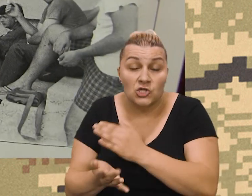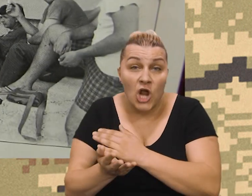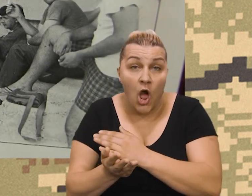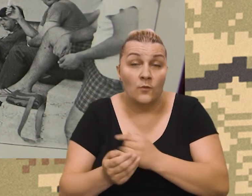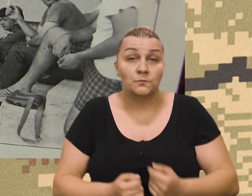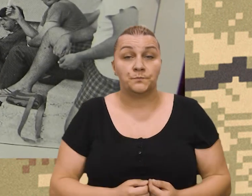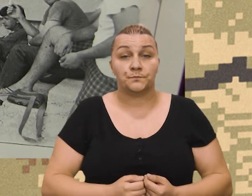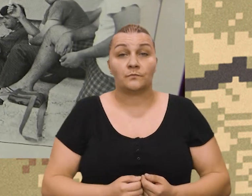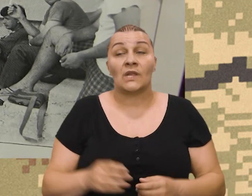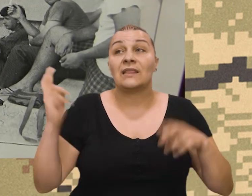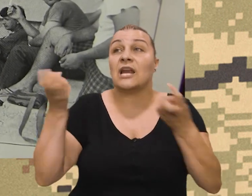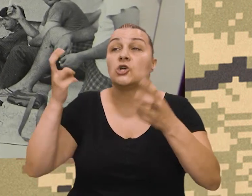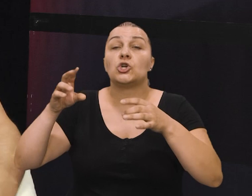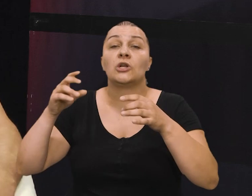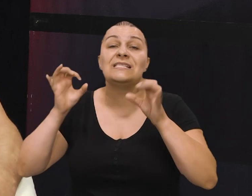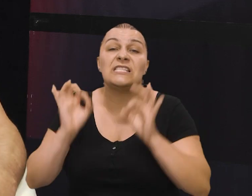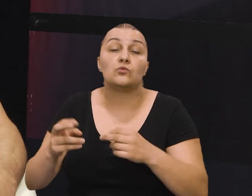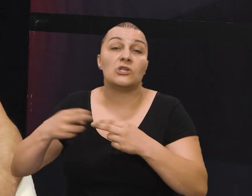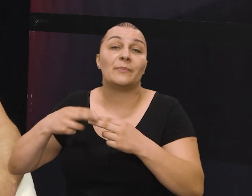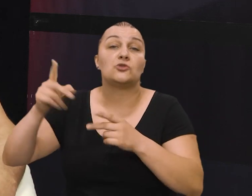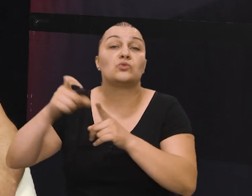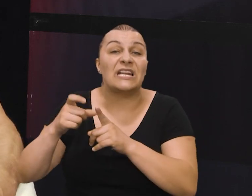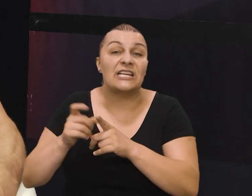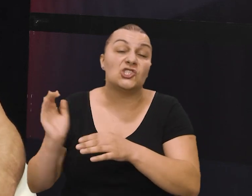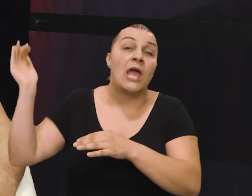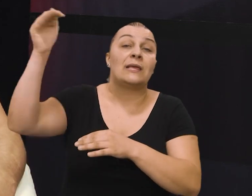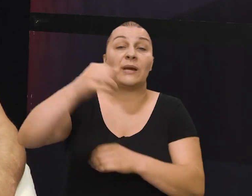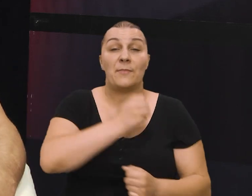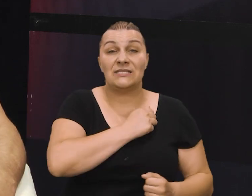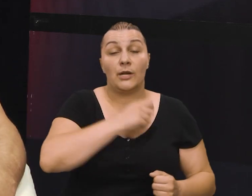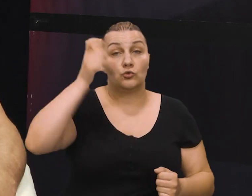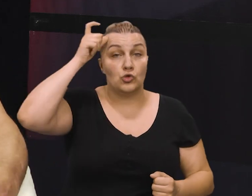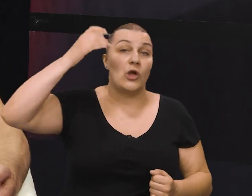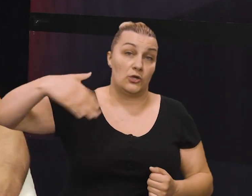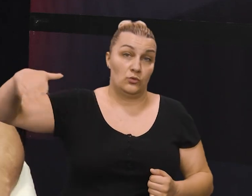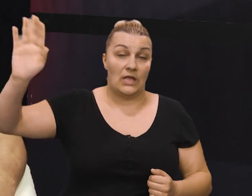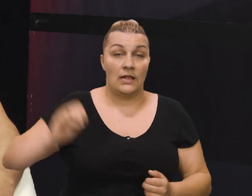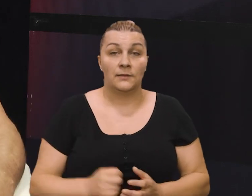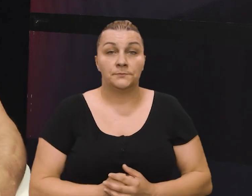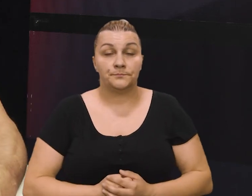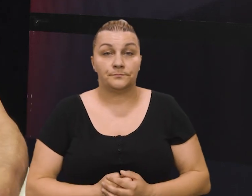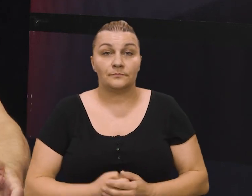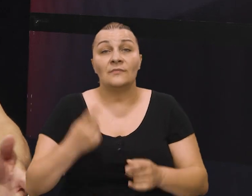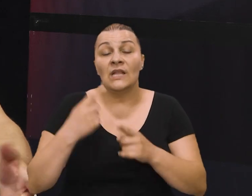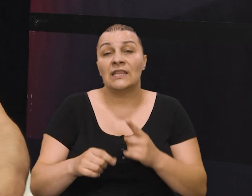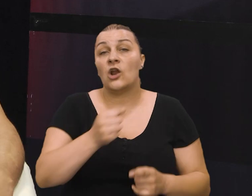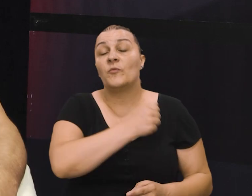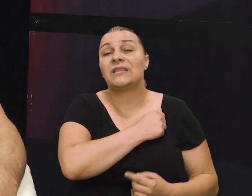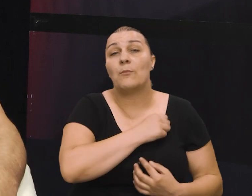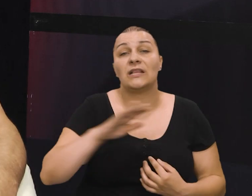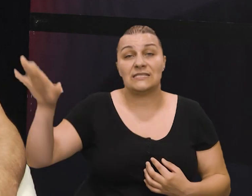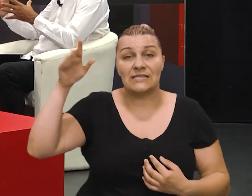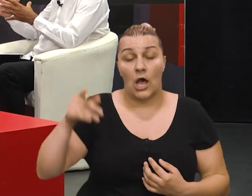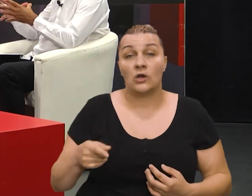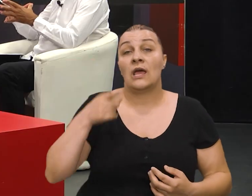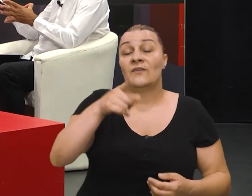nalazio sebi pri bježišti, sigurno u Sokolici, Drniša, čak i južnije, prema Splitu, Trogiru i odjelovima Damatinske